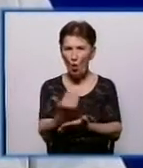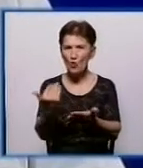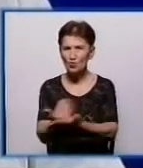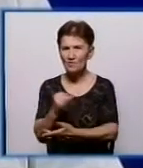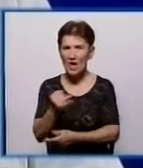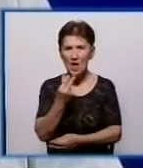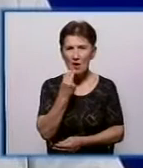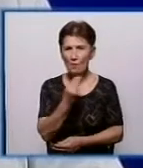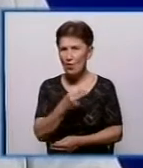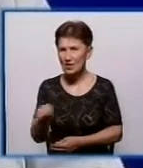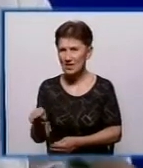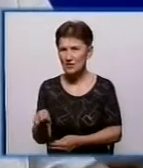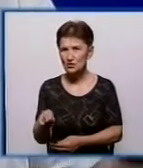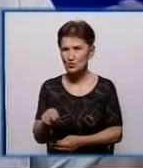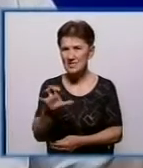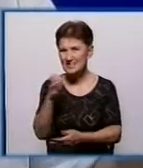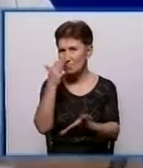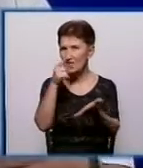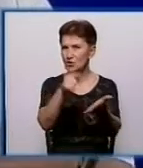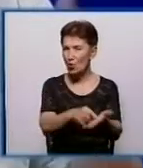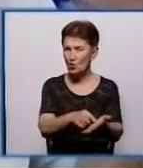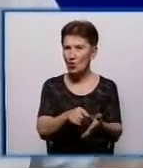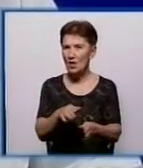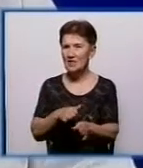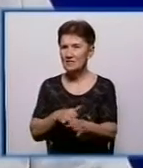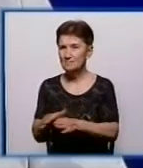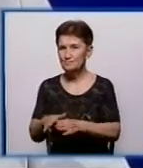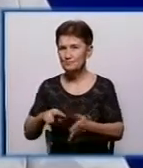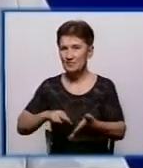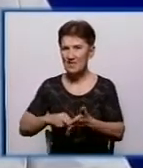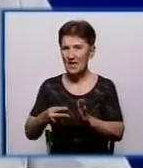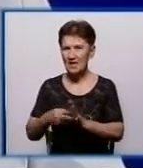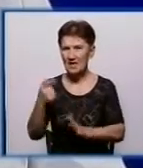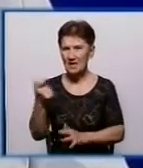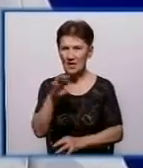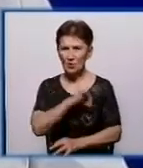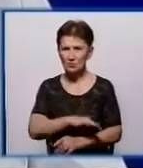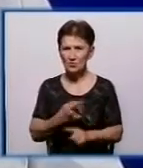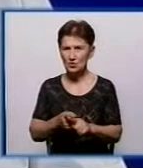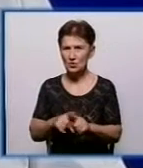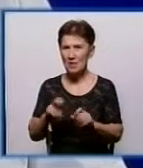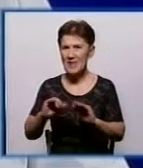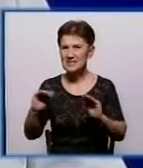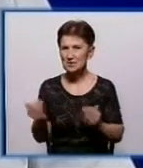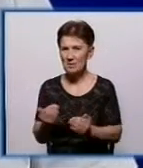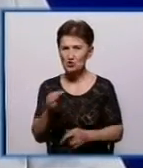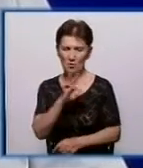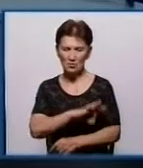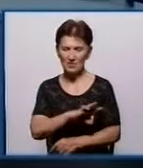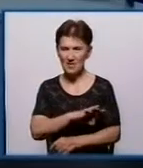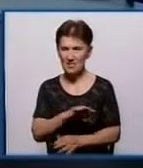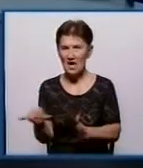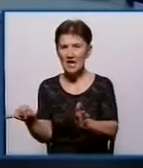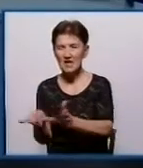покращення основних засобів з метою дотримання економічних ефектів, які будуть йти на зменшення споживання тої ж електроенергії,